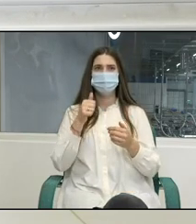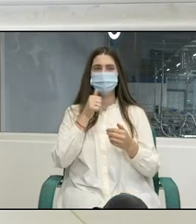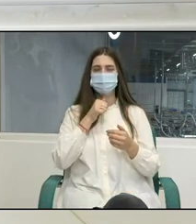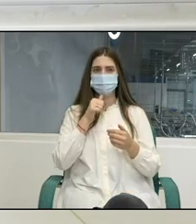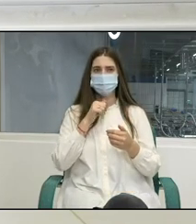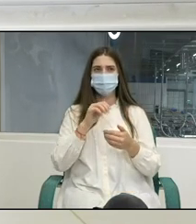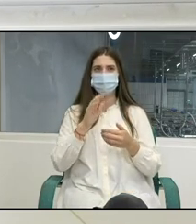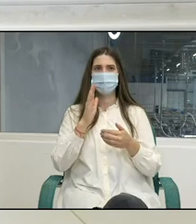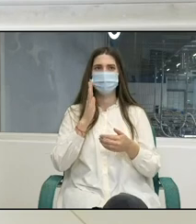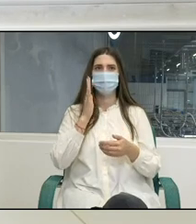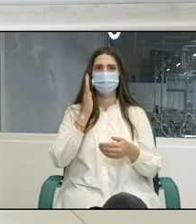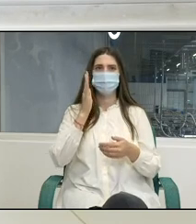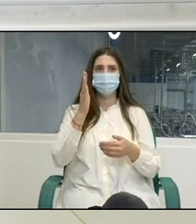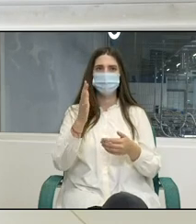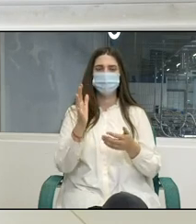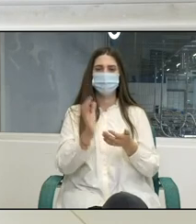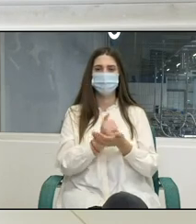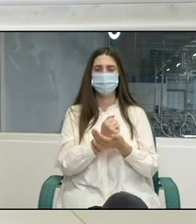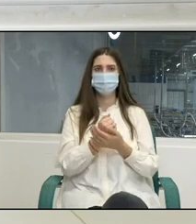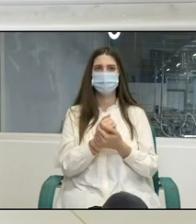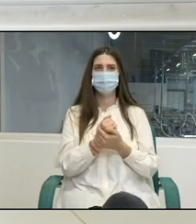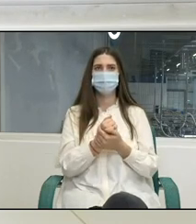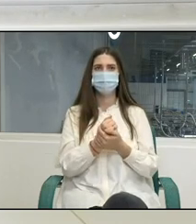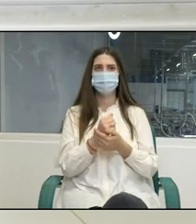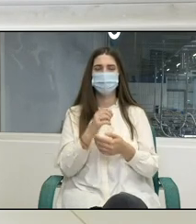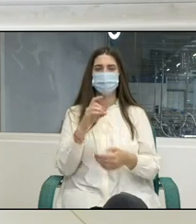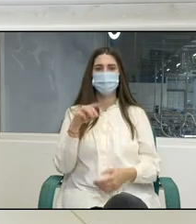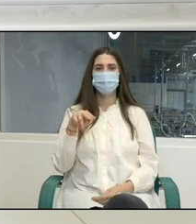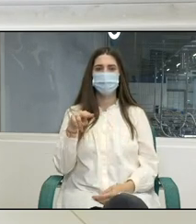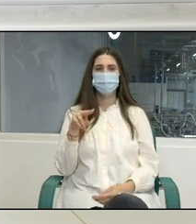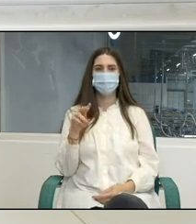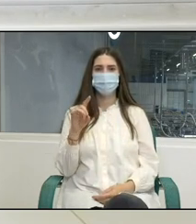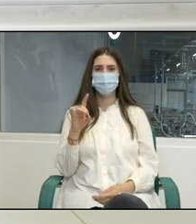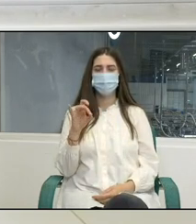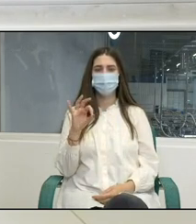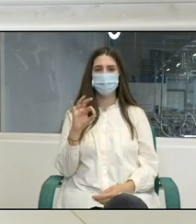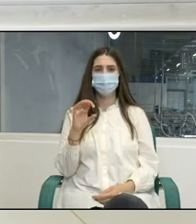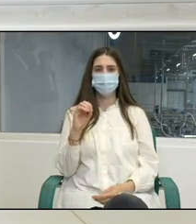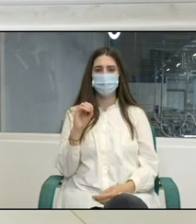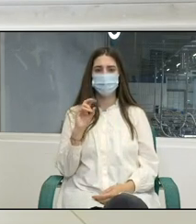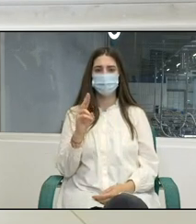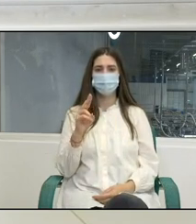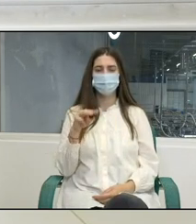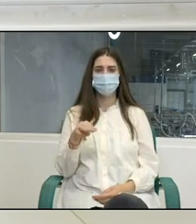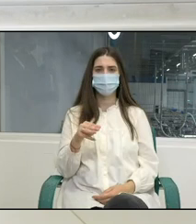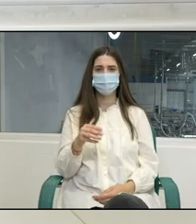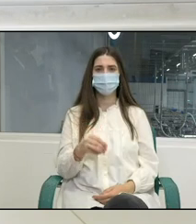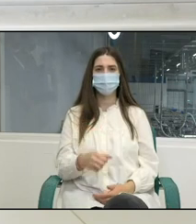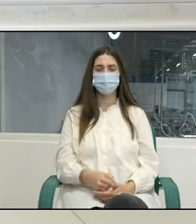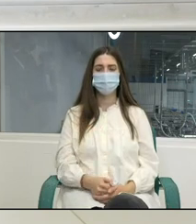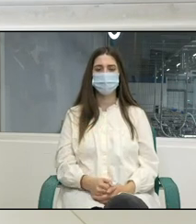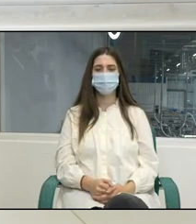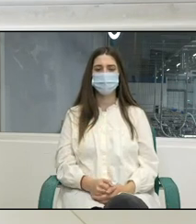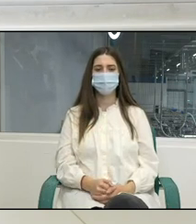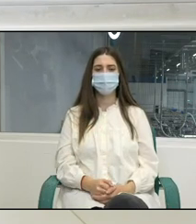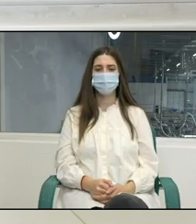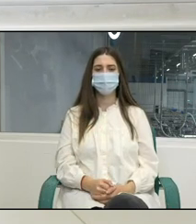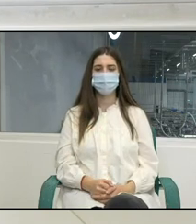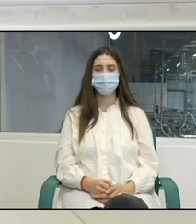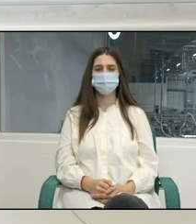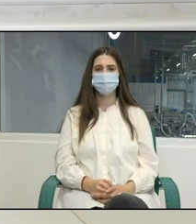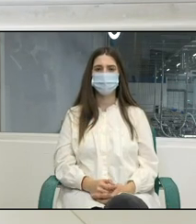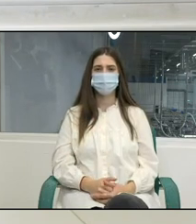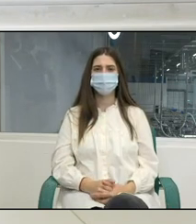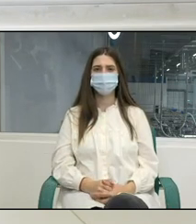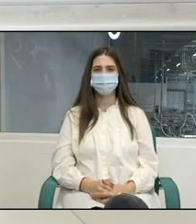asigurăm că acele proiecte care se implementează de comun acord sau împreună cu organizația internațională a